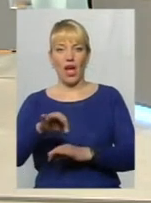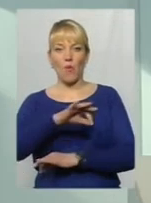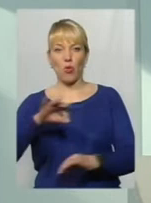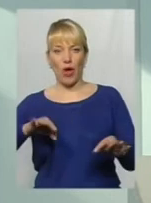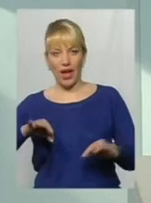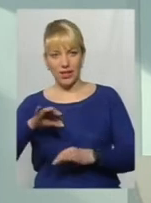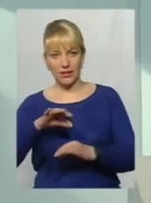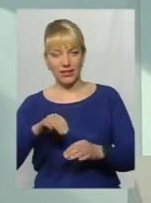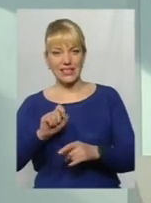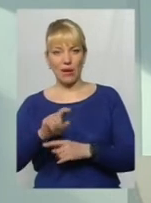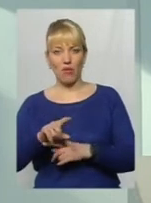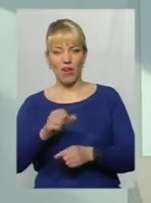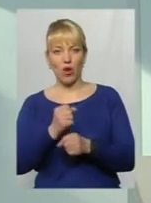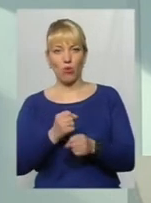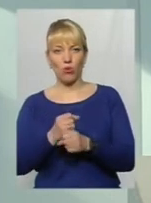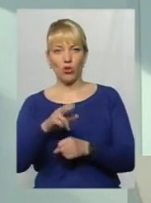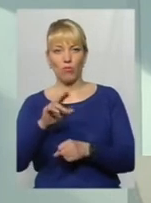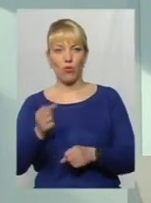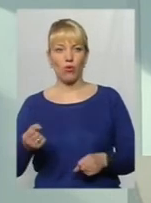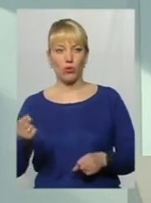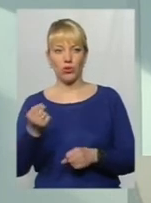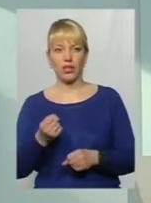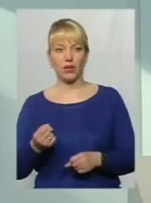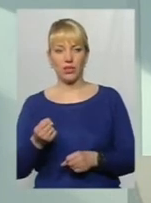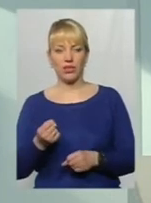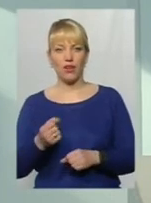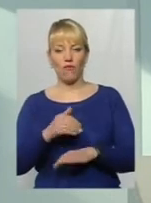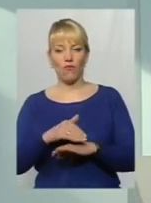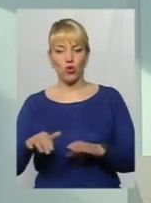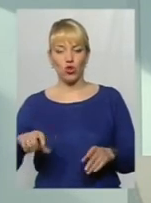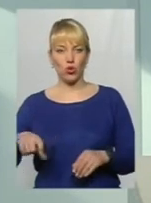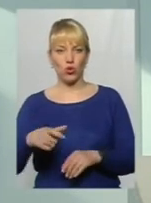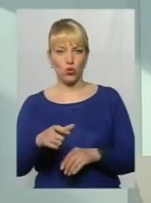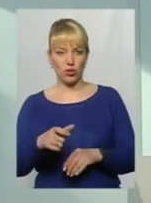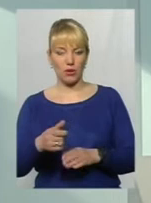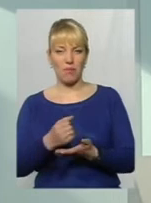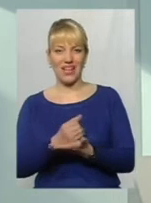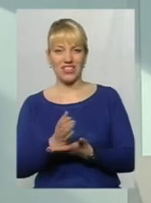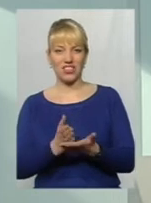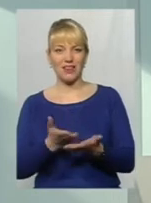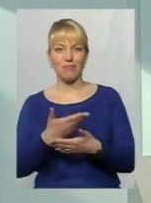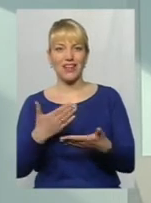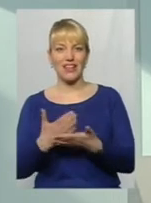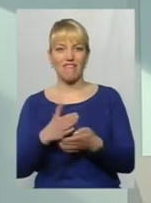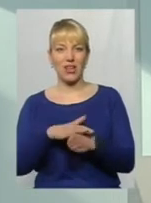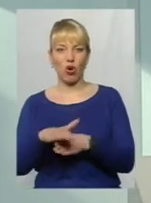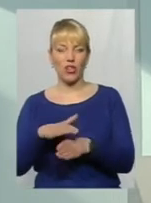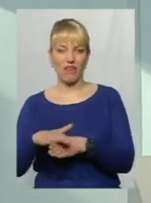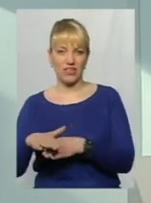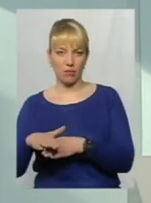воно замовляє роботи по утриманню вулично-дорожньої мережі. Ми є виконавцями.